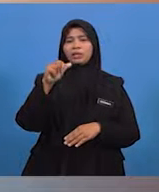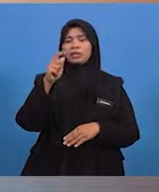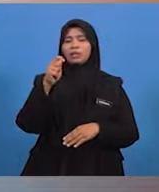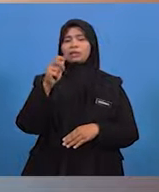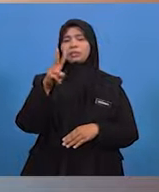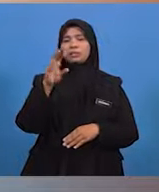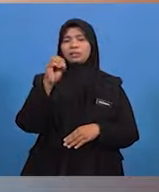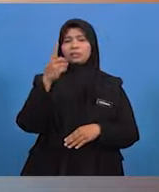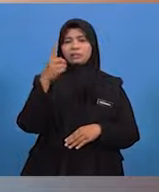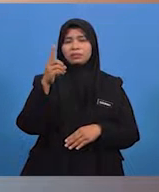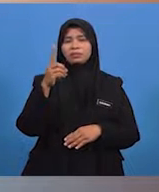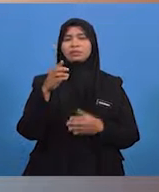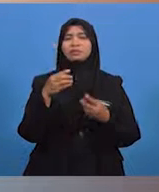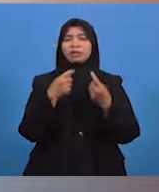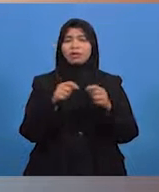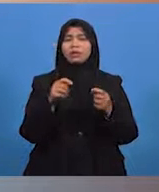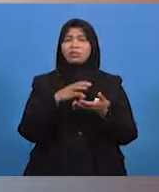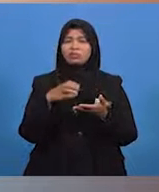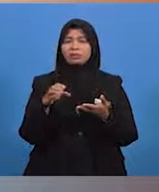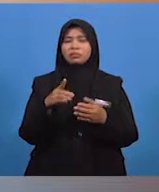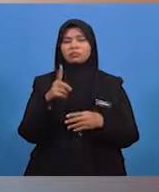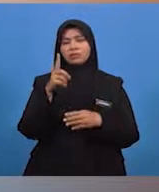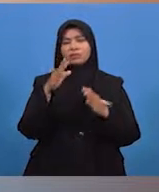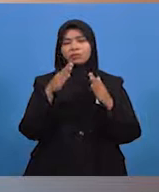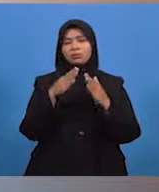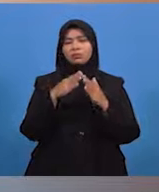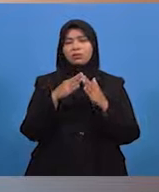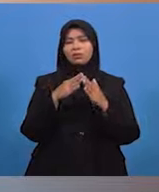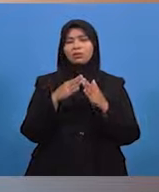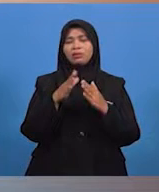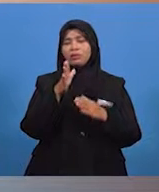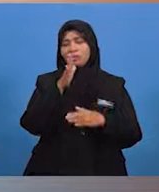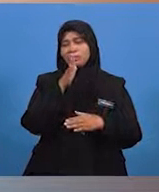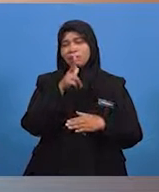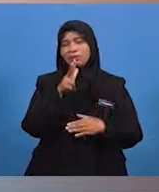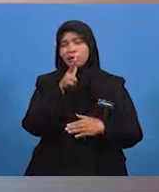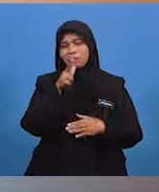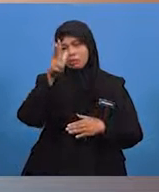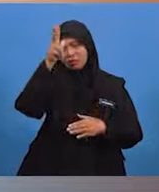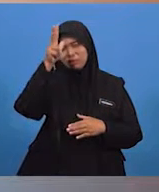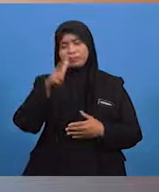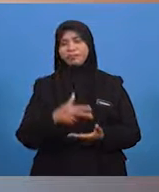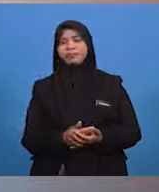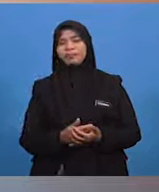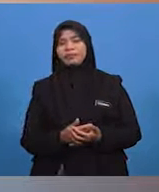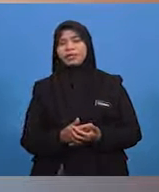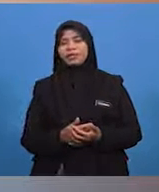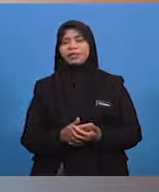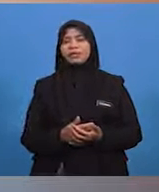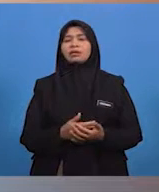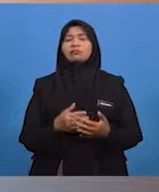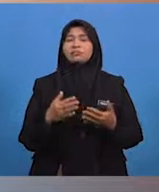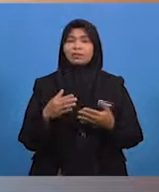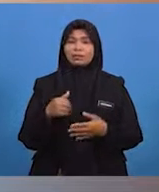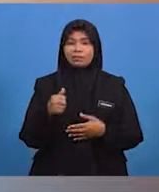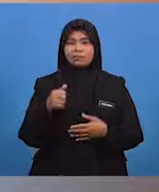telah memusnahkan sebuah rumah anak yatim serta mengorbankan nyawa. Murid-murid, adakah anda